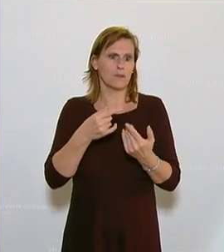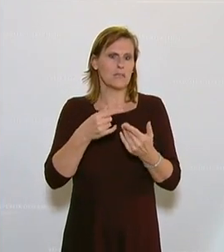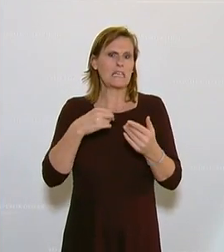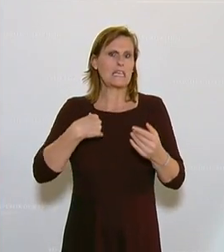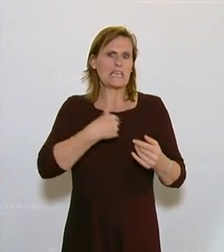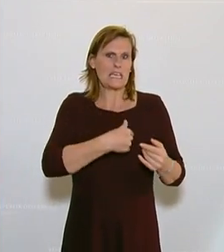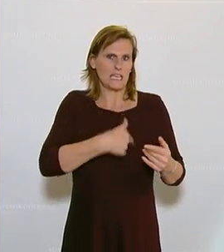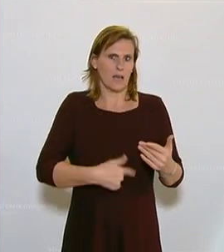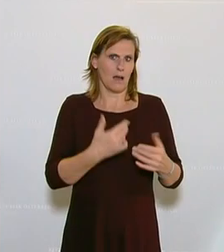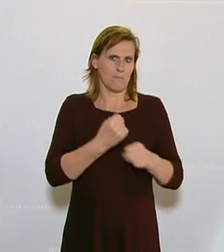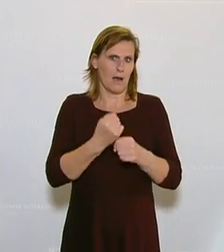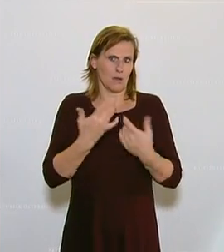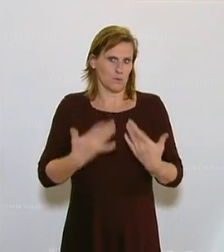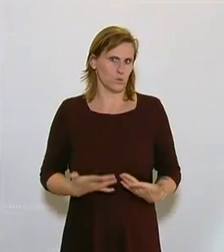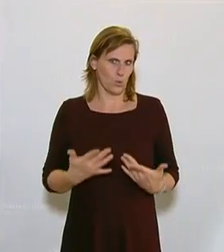konsequent.